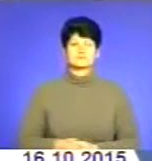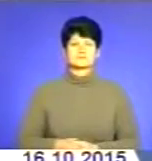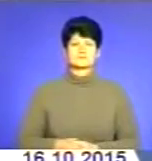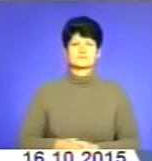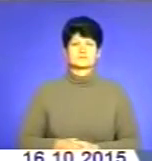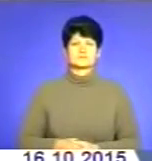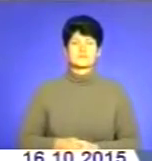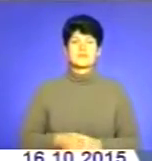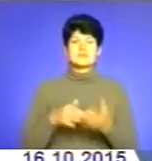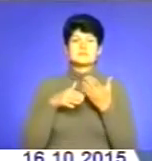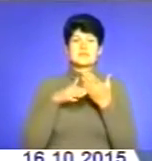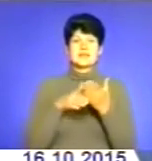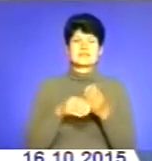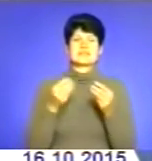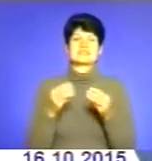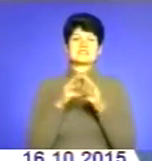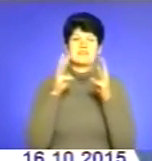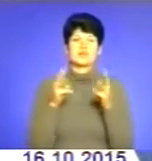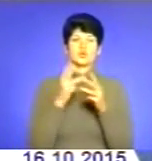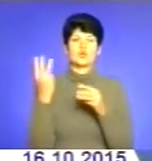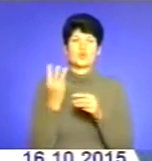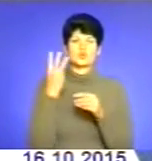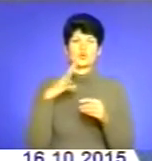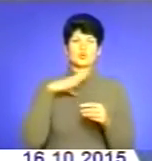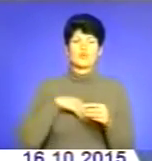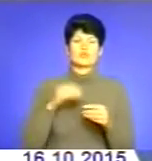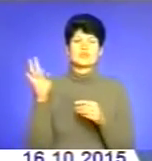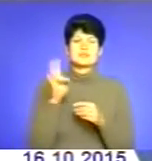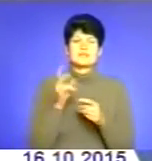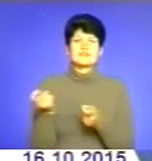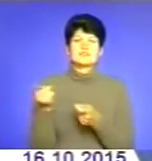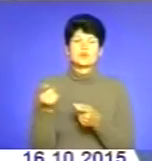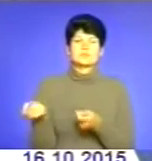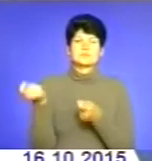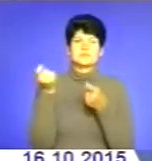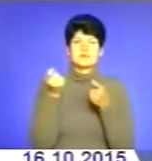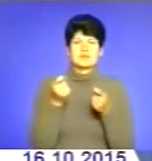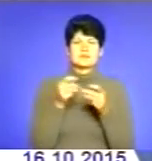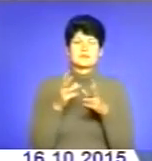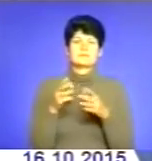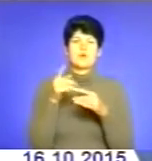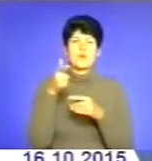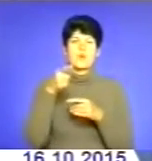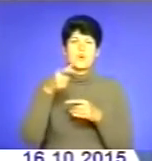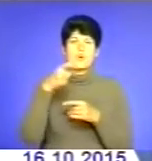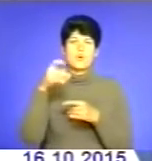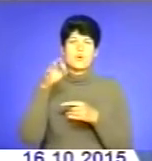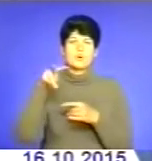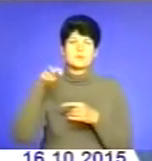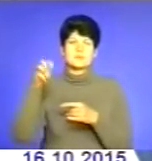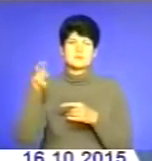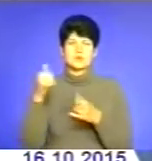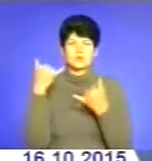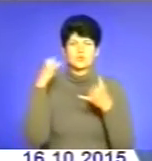За сприяння Свято-Троїцького духовного центру до Тернополя прибула одна з найцінніших святин України – холмська чудотворна ікона Божої Матері.